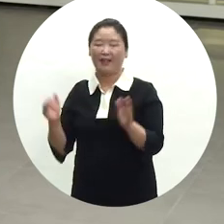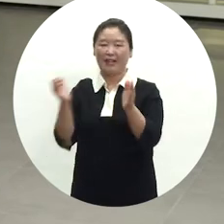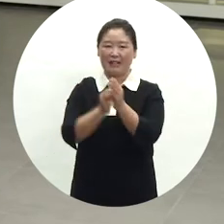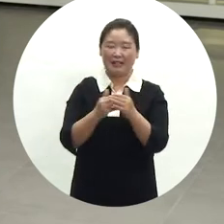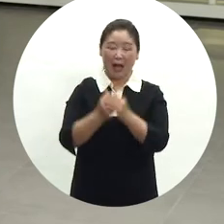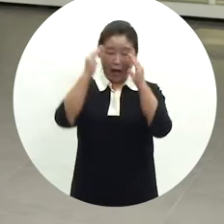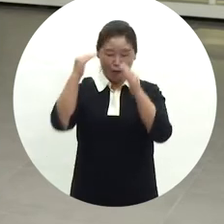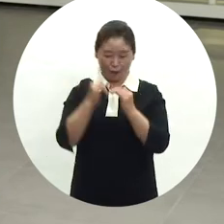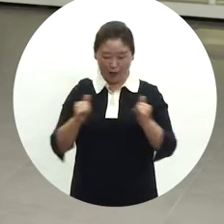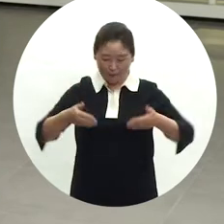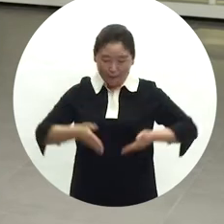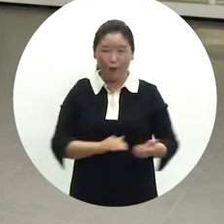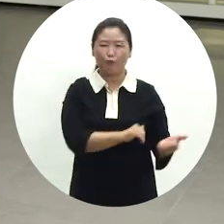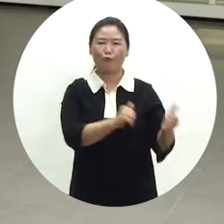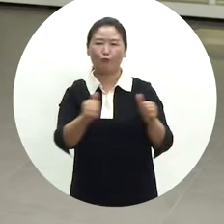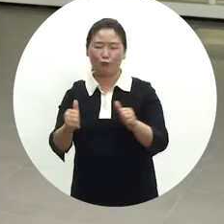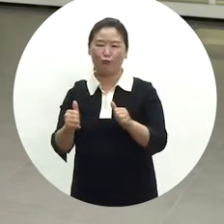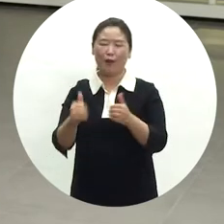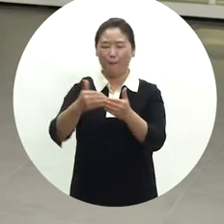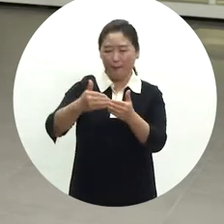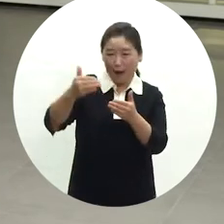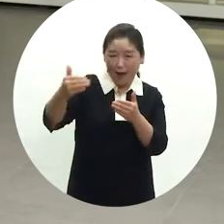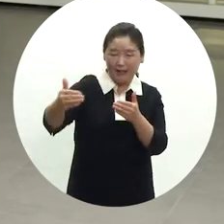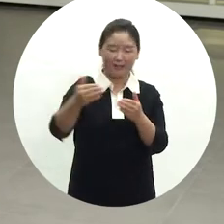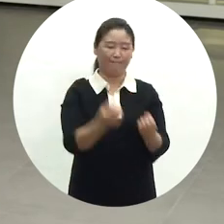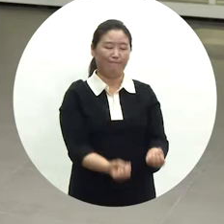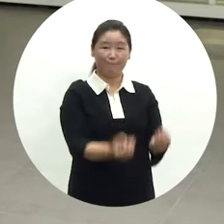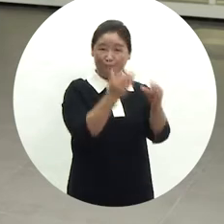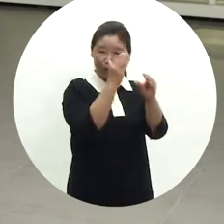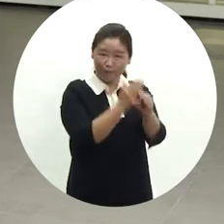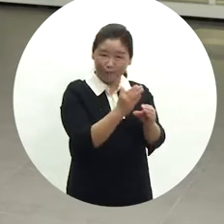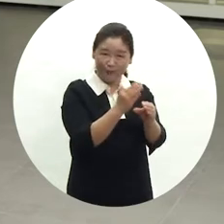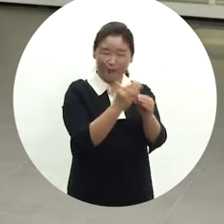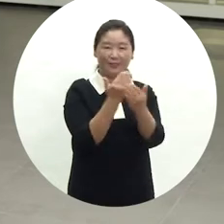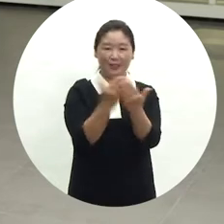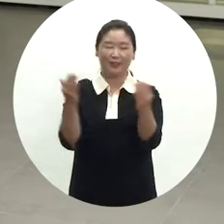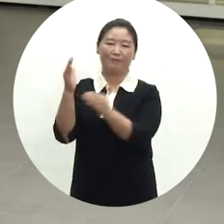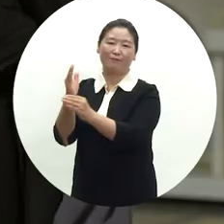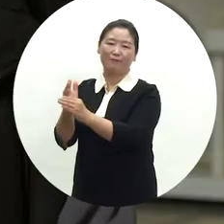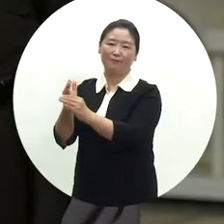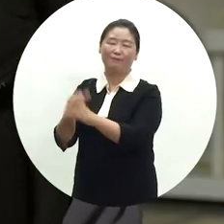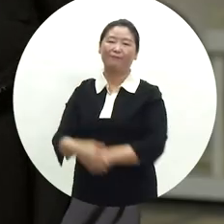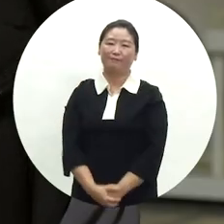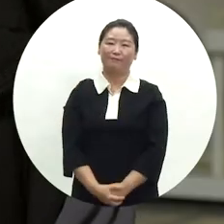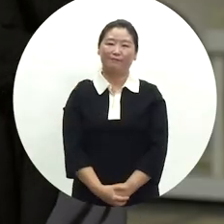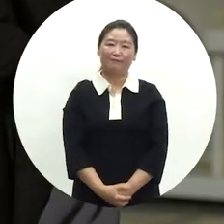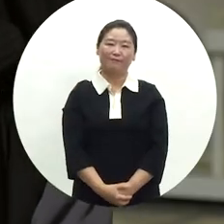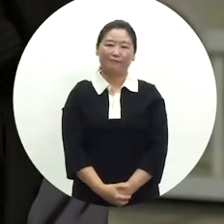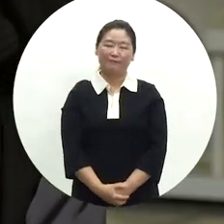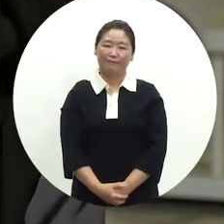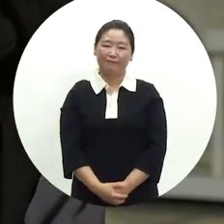태어나서 죽을 때까지 겪게 되는 주요 과정을 일생의례를 중심으로 전시하고 있습니다. 그렇다면